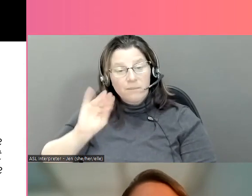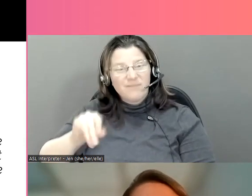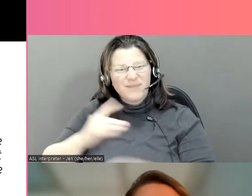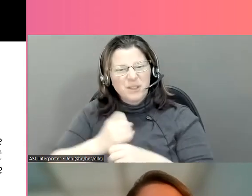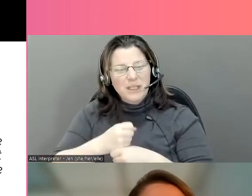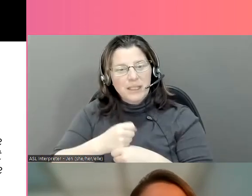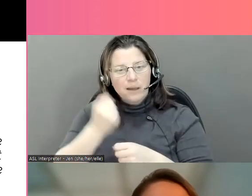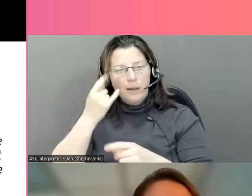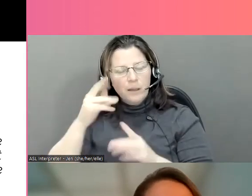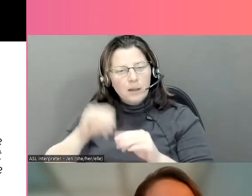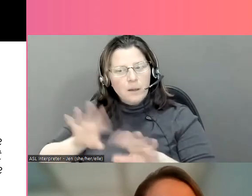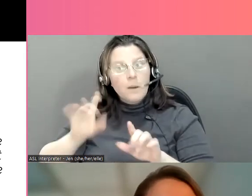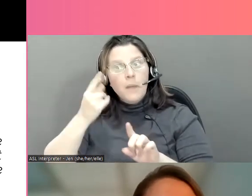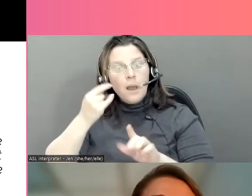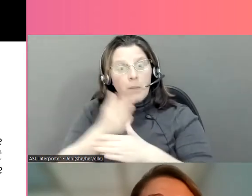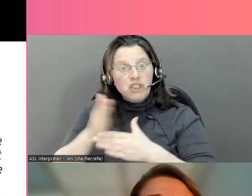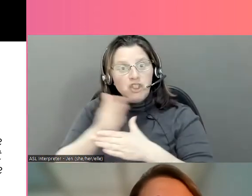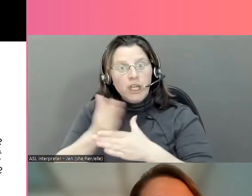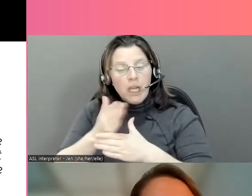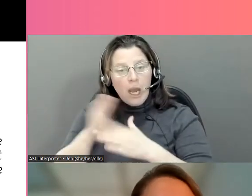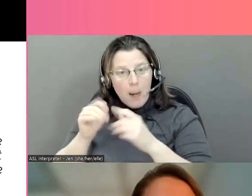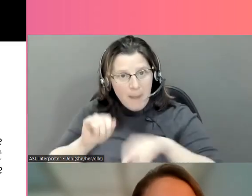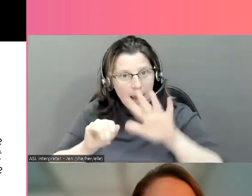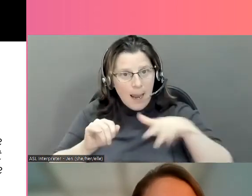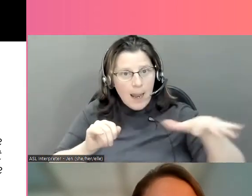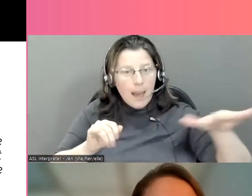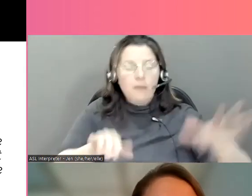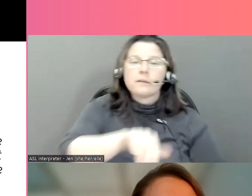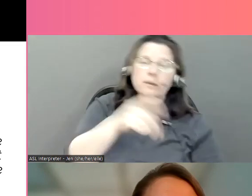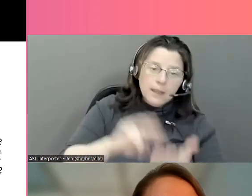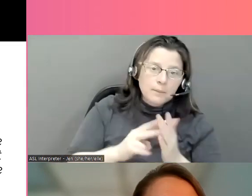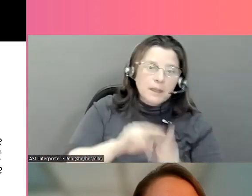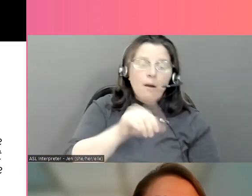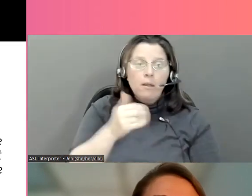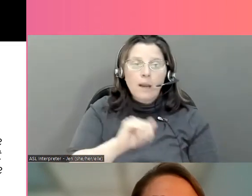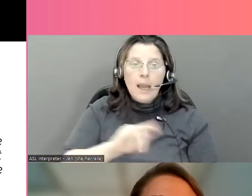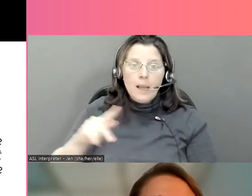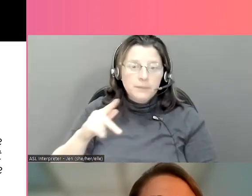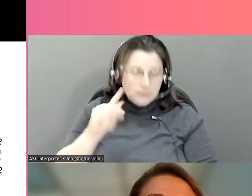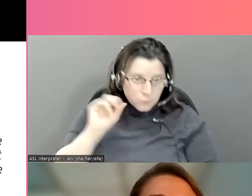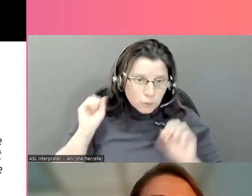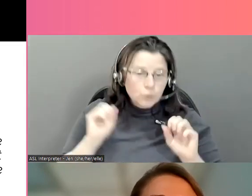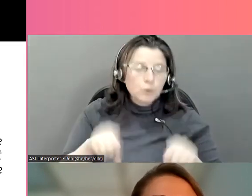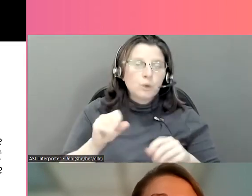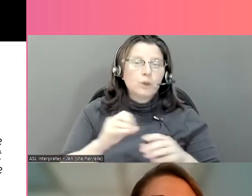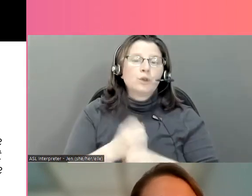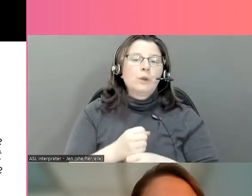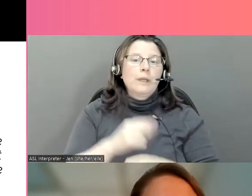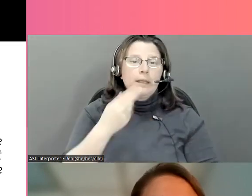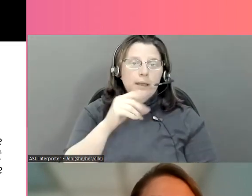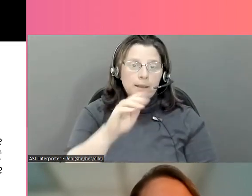facilité de diffusion sur d'autres plateformes, ces nouvelles occasions de haine ont été créées sur les résistoires de Snapchat et Instagram.